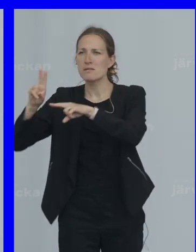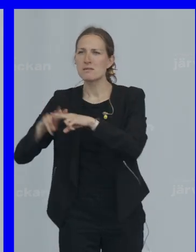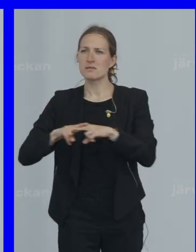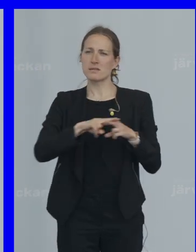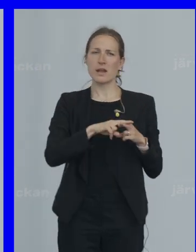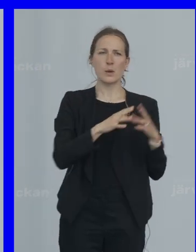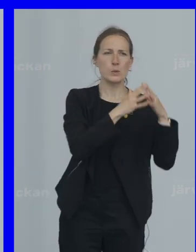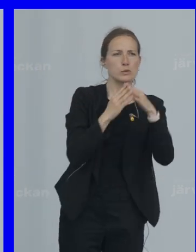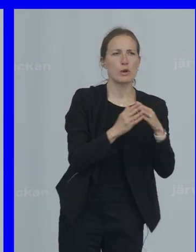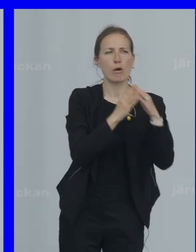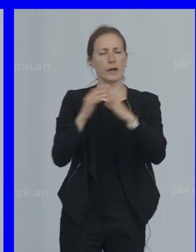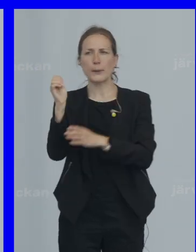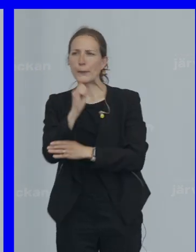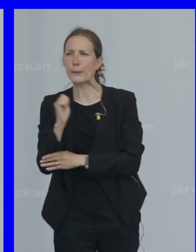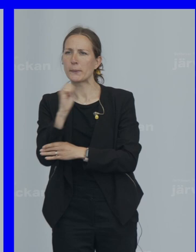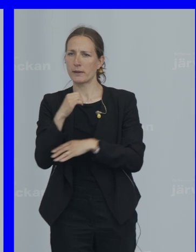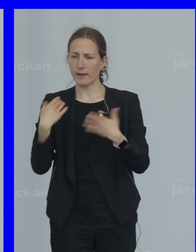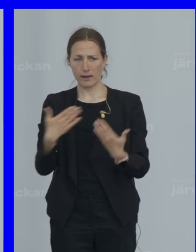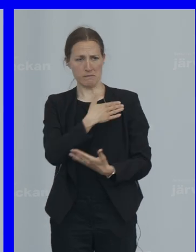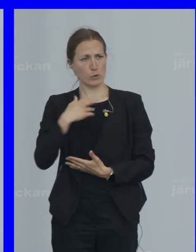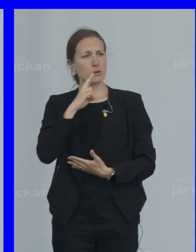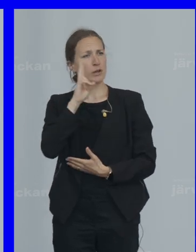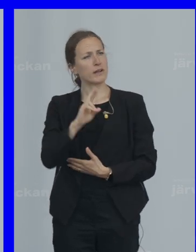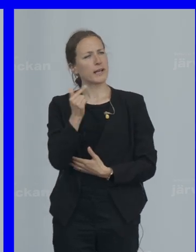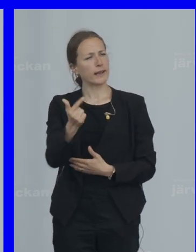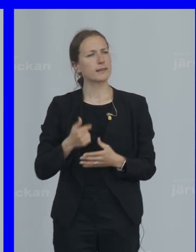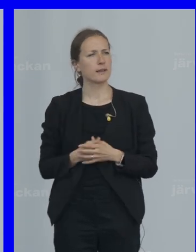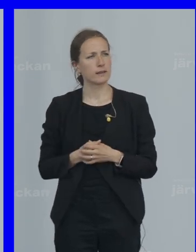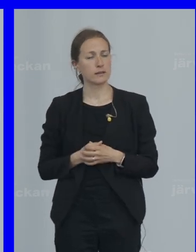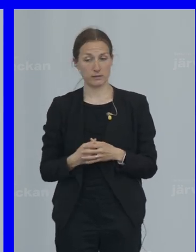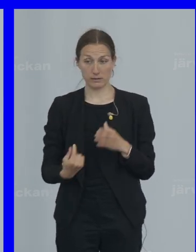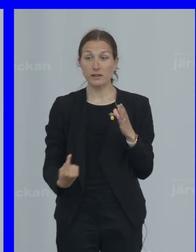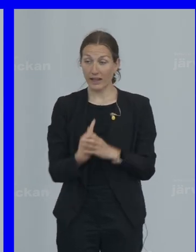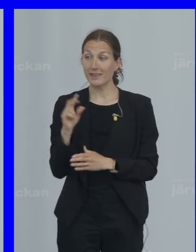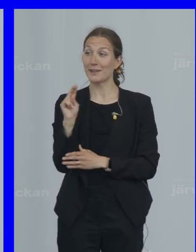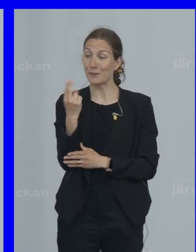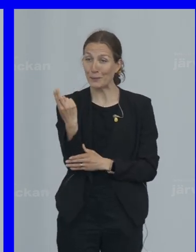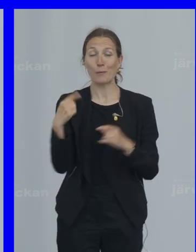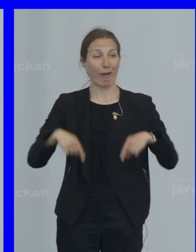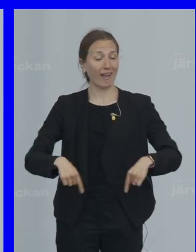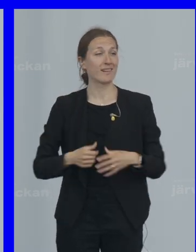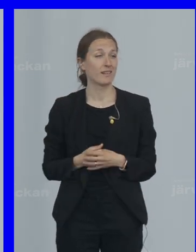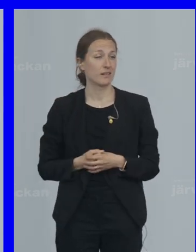Det här Är vår nya verklighet Det händer Här och nu